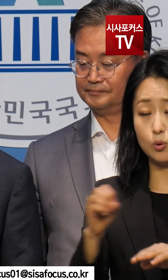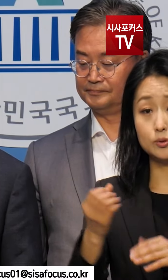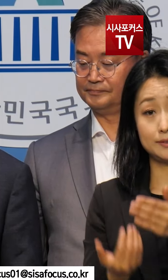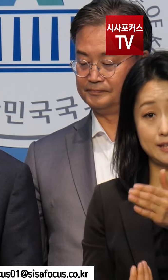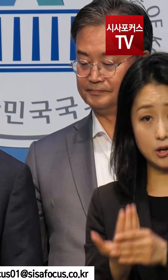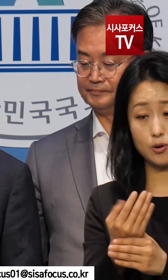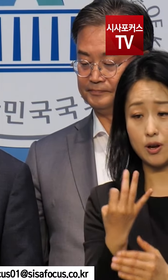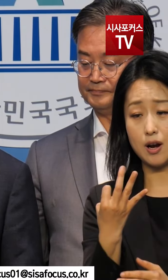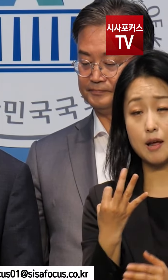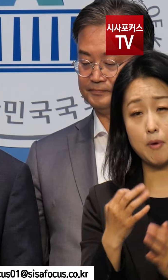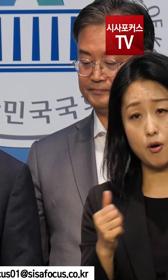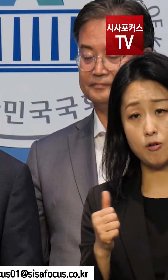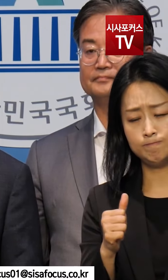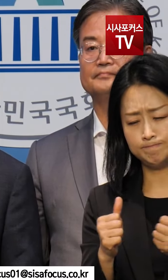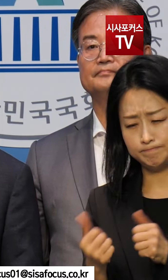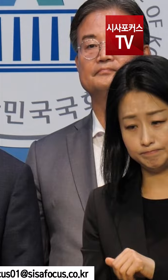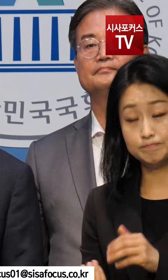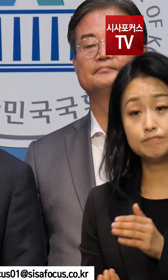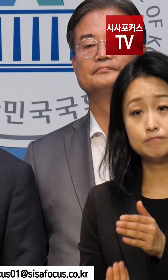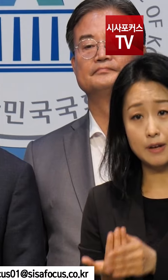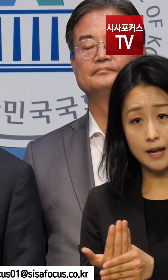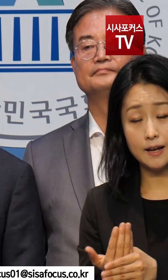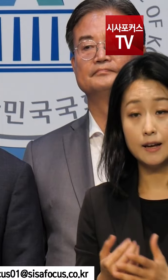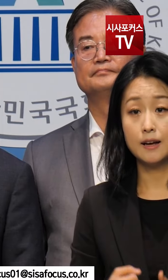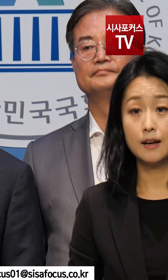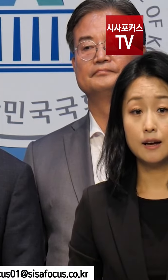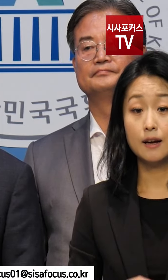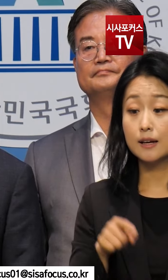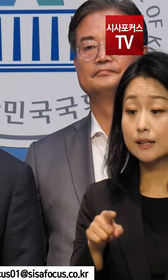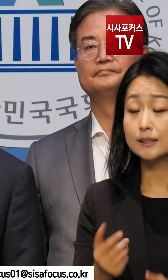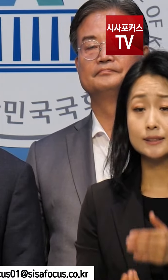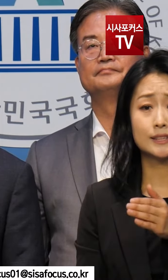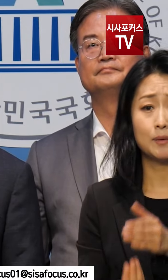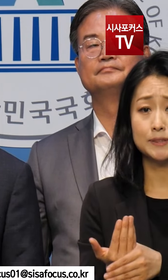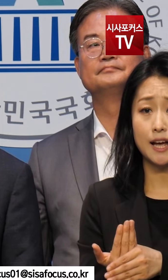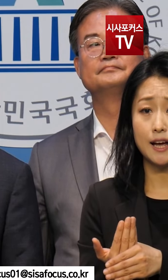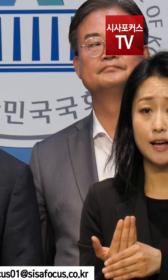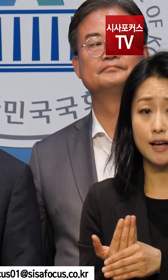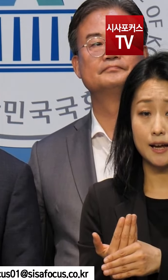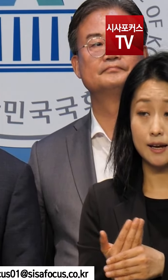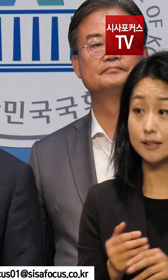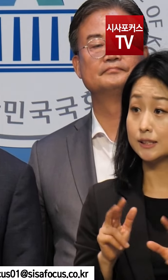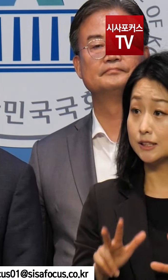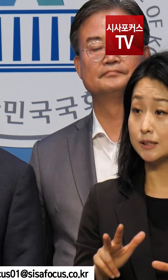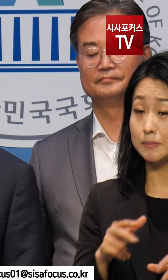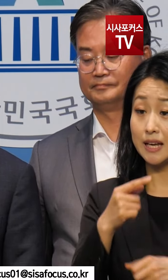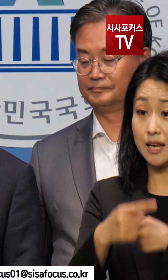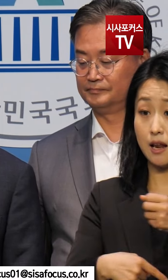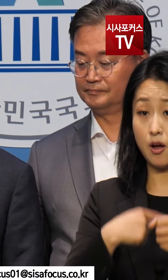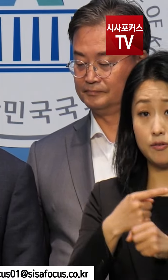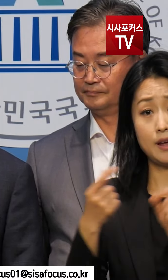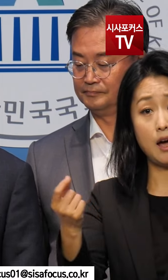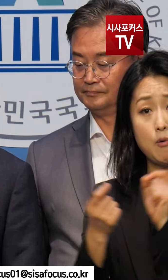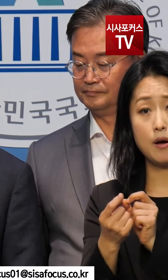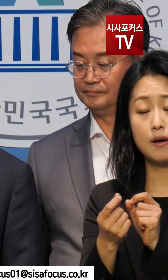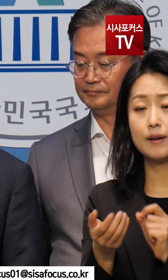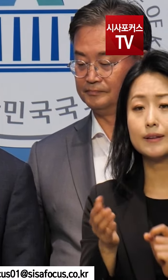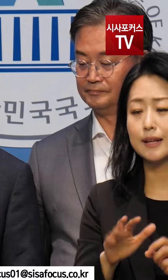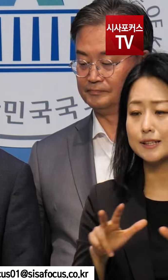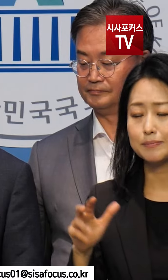시민들이 너무도 안타까운 일을 당하셨습니다. 그 오송 참사는 발생한 지 이제 1년이 다 되었지만